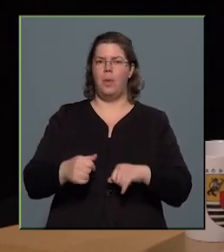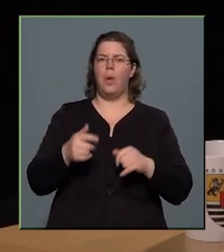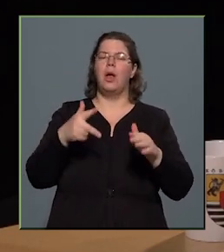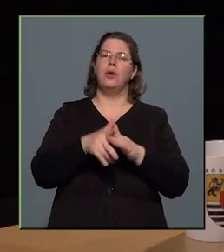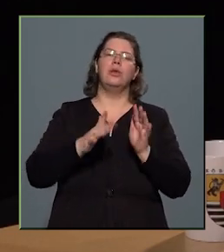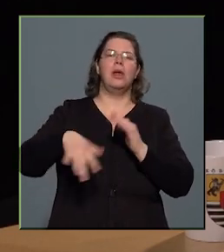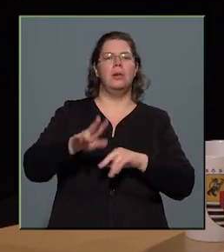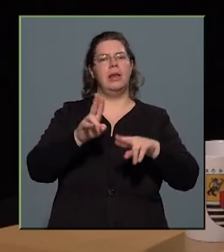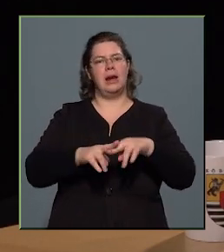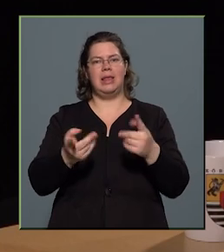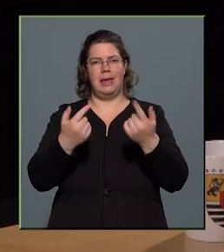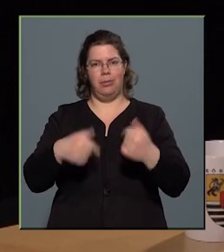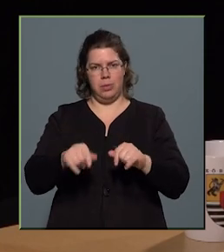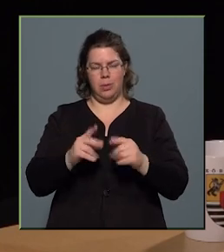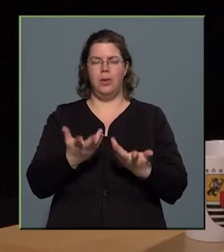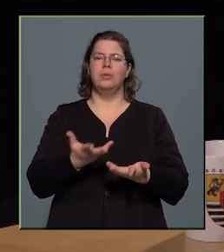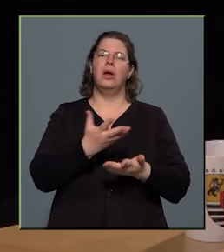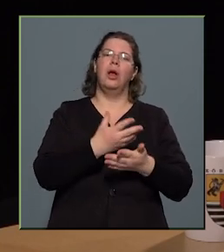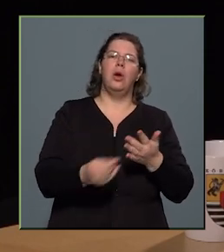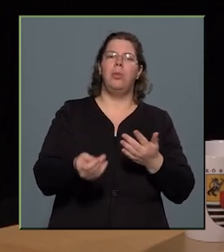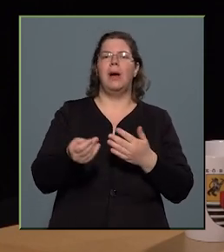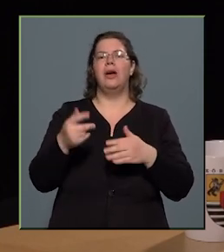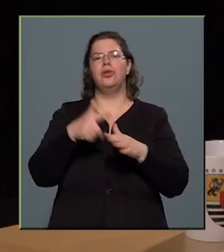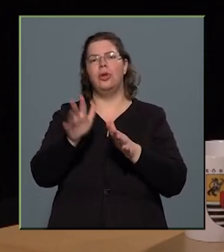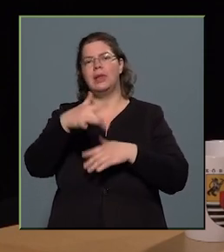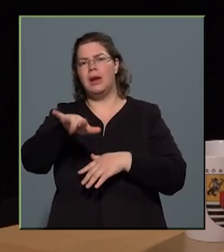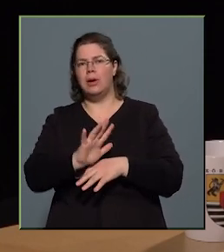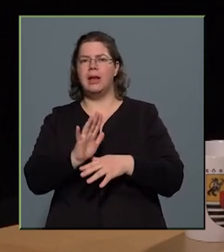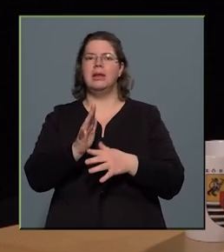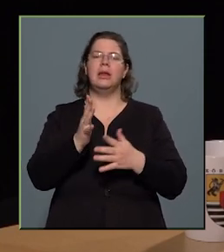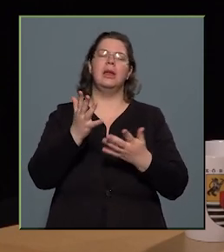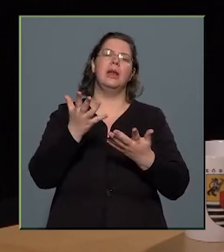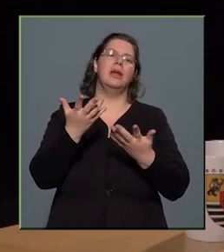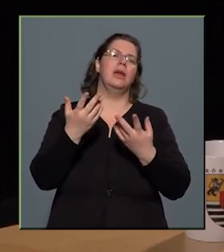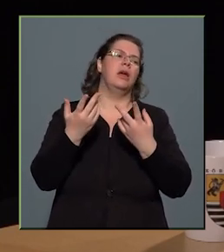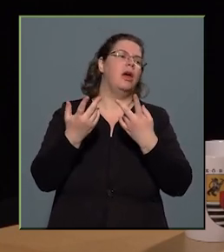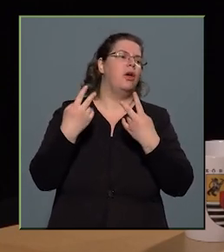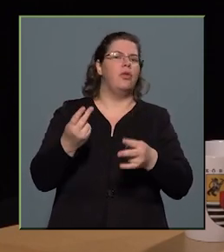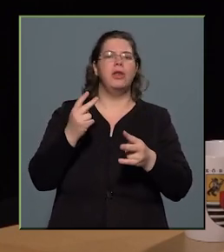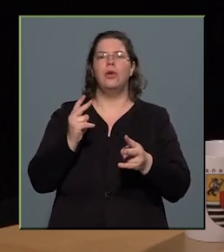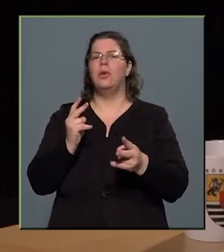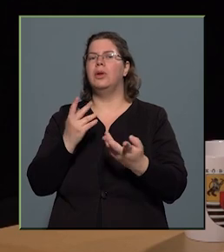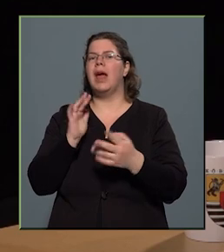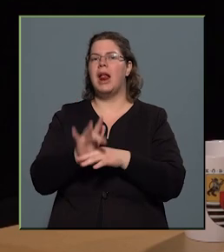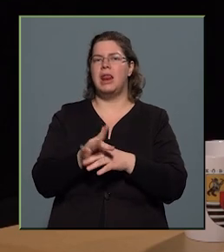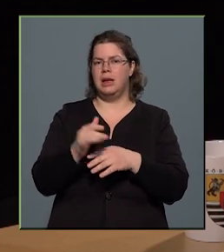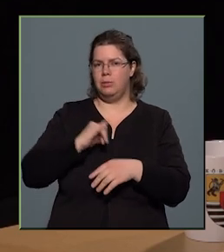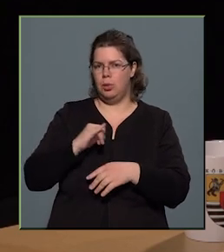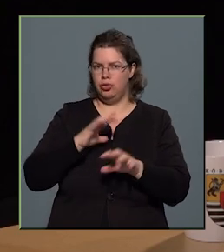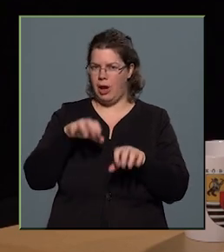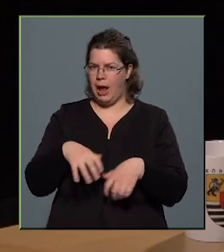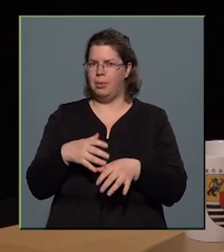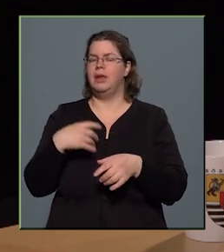tehát itt lopások, köztöleti bűncselekmény számok, vagyonelleni bűncselekmények felderítésének az eredményei